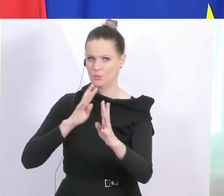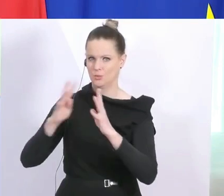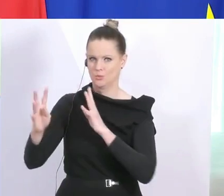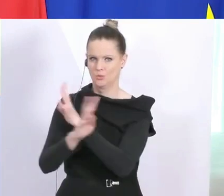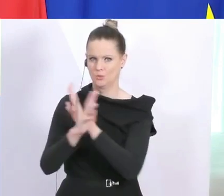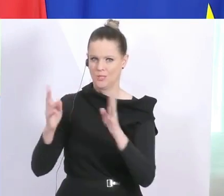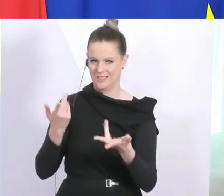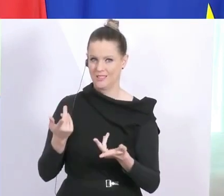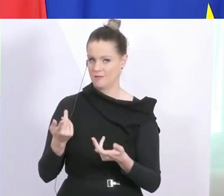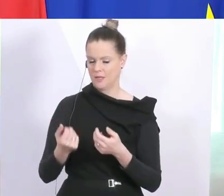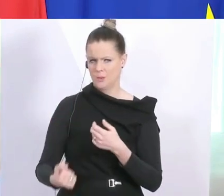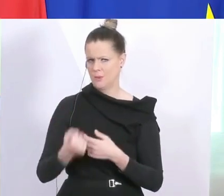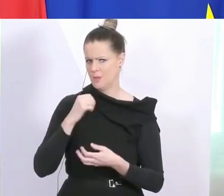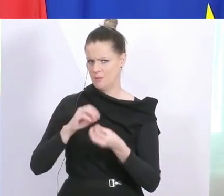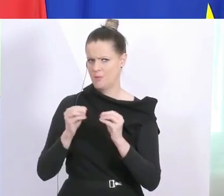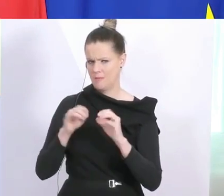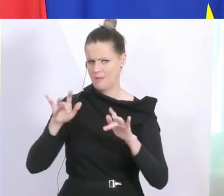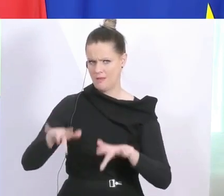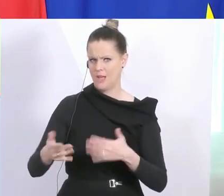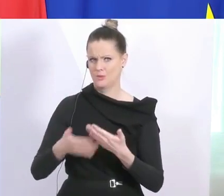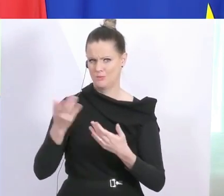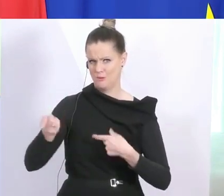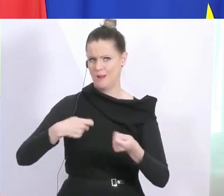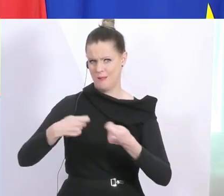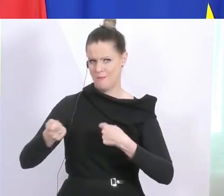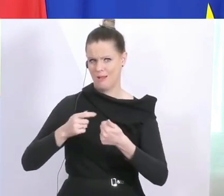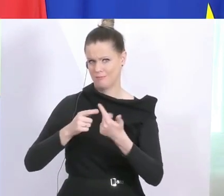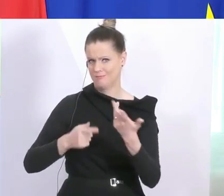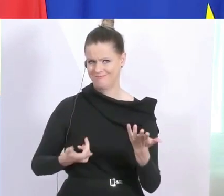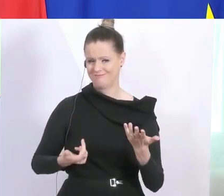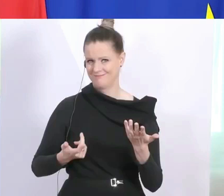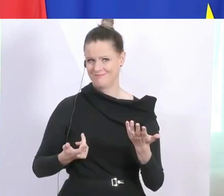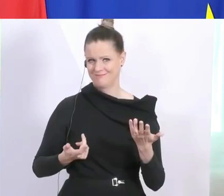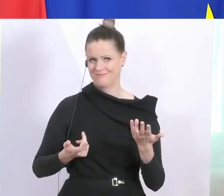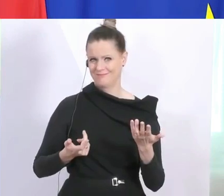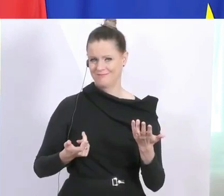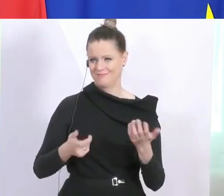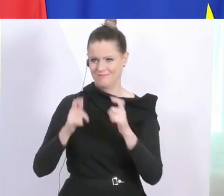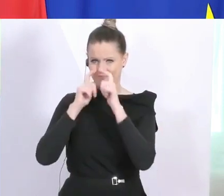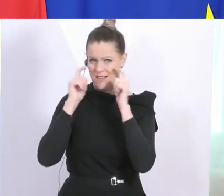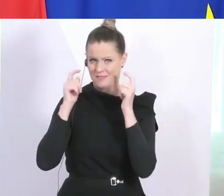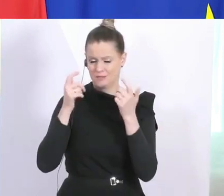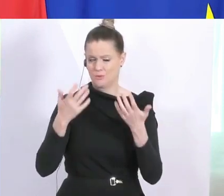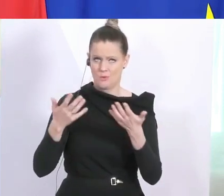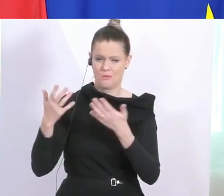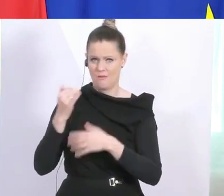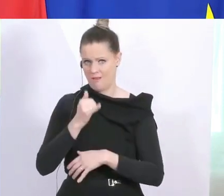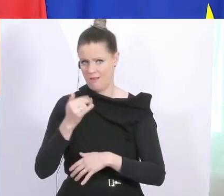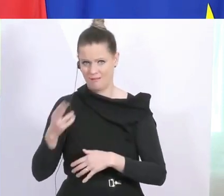gesehen haben, dass es massive Probleme gibt an den Märkten und anderswo, die sowieso Masken hin oder her in den Griff